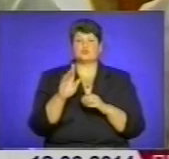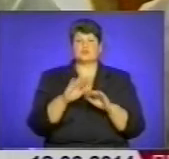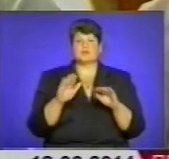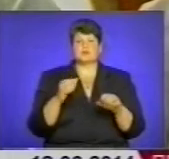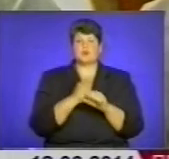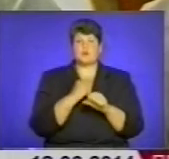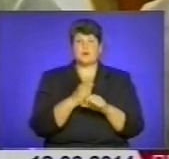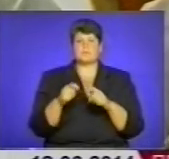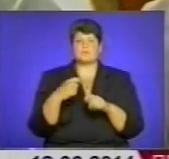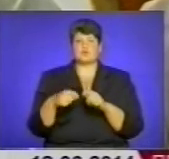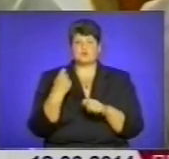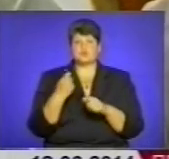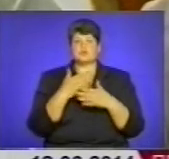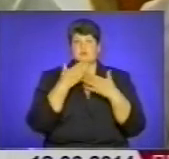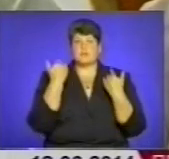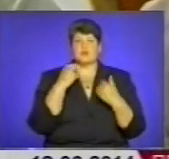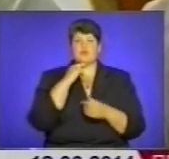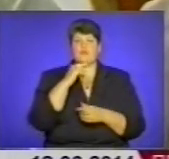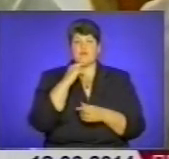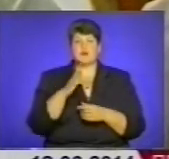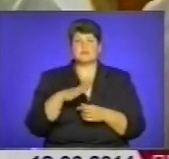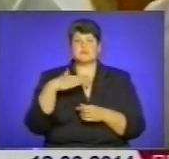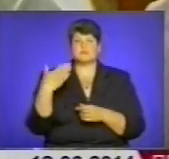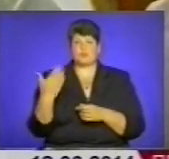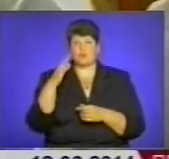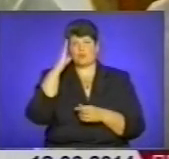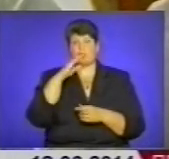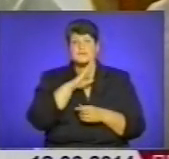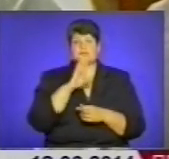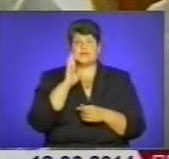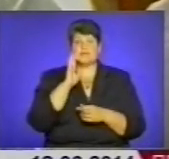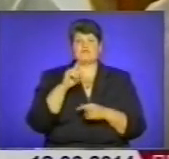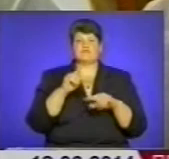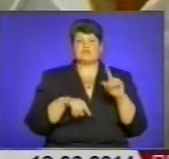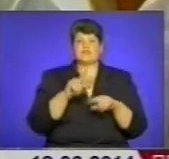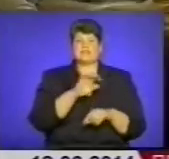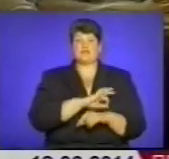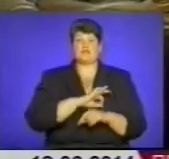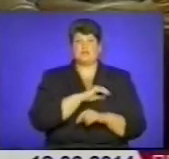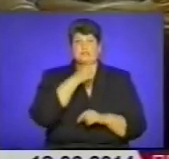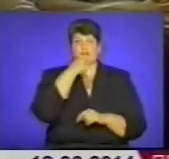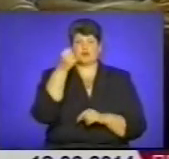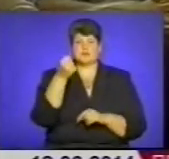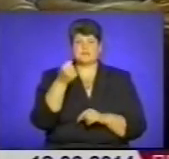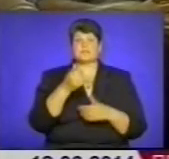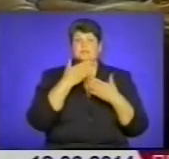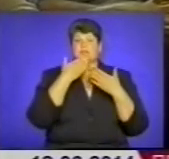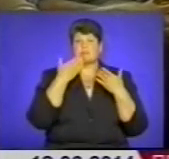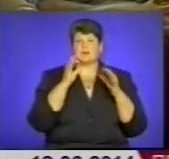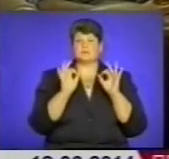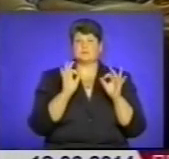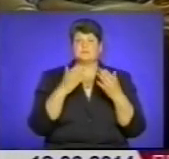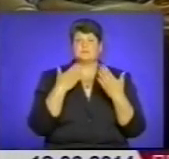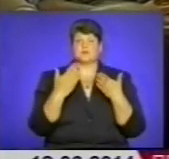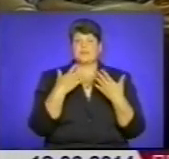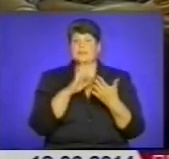правопорушення, це відсутність уваги з боку. Перш за все, батьків, рідних, вихователів, дорослих. Відсутність належного спілкування